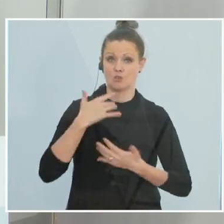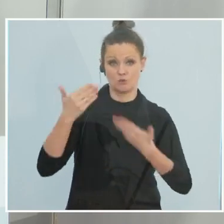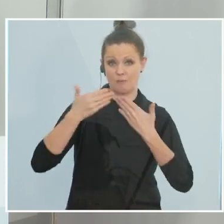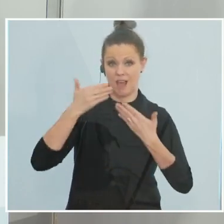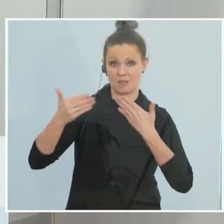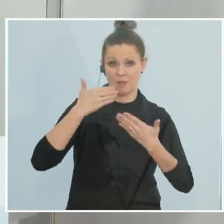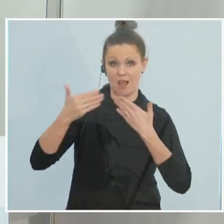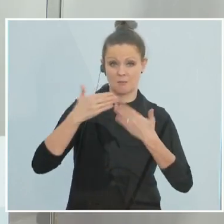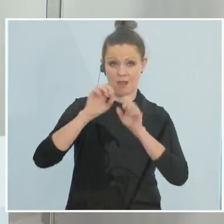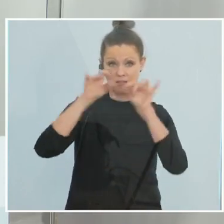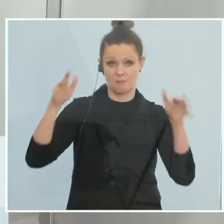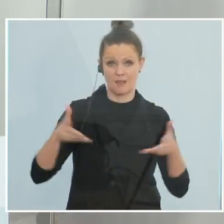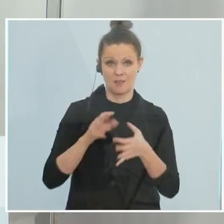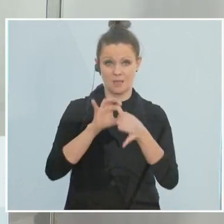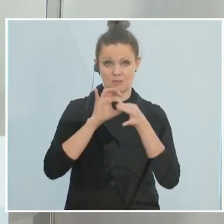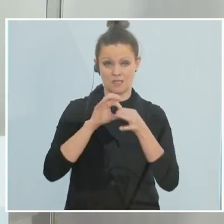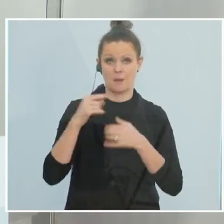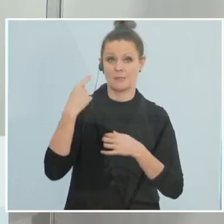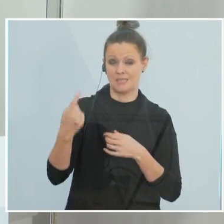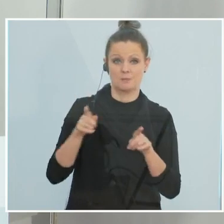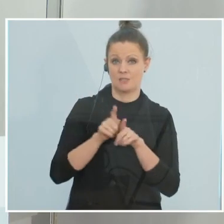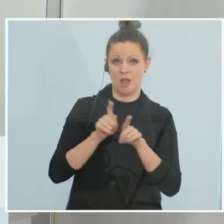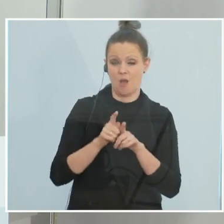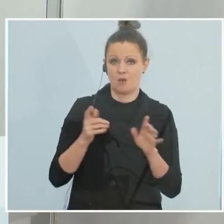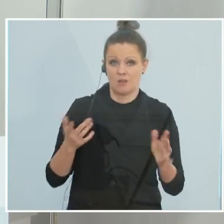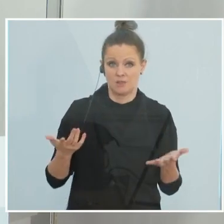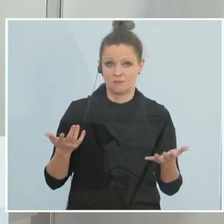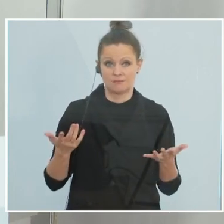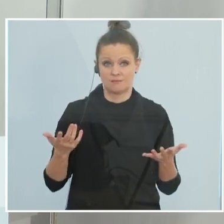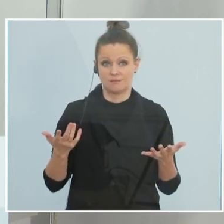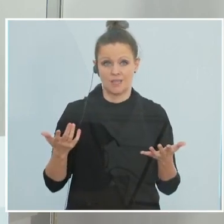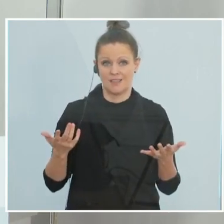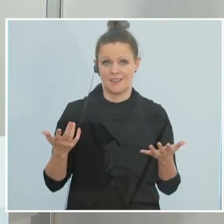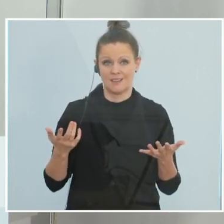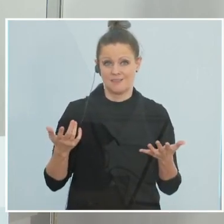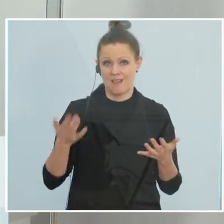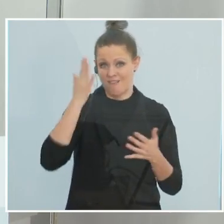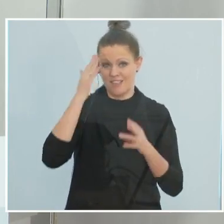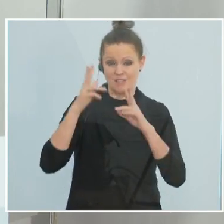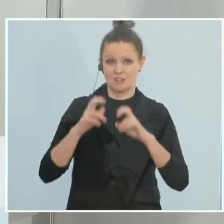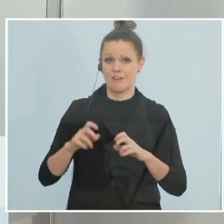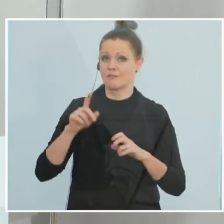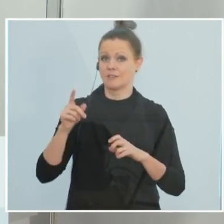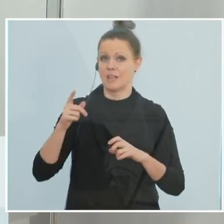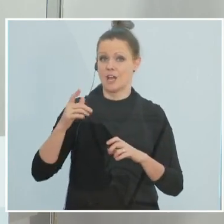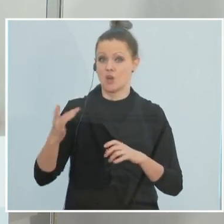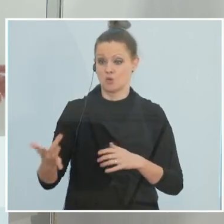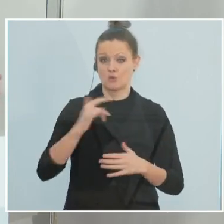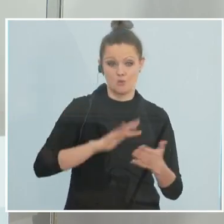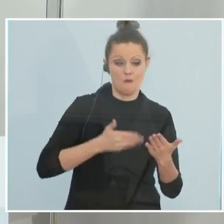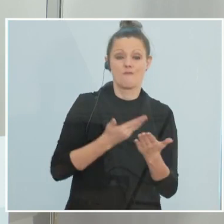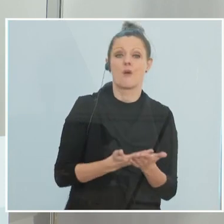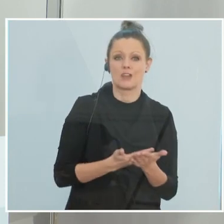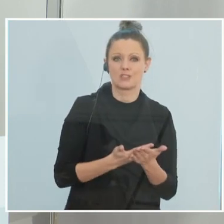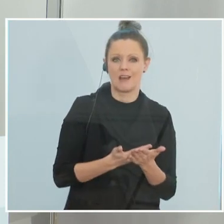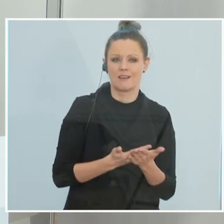allen Fragen dieser Pandemie. Aber er natürlich sozusagen auch als Wissenschaftler uns nur Vorschläge machen kann und dann